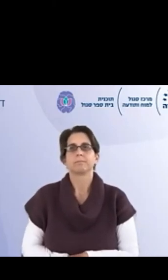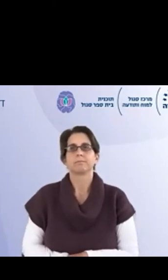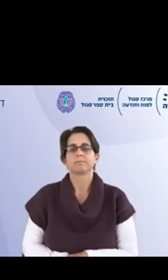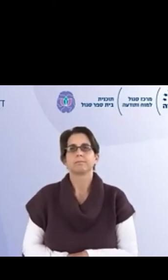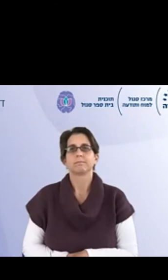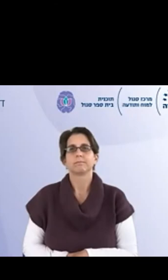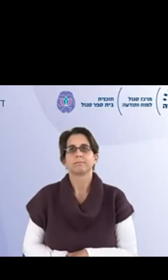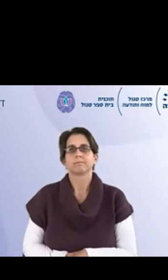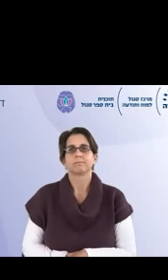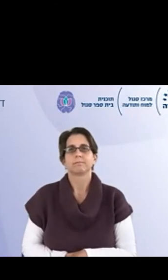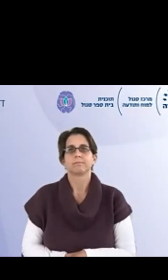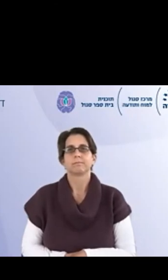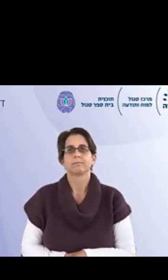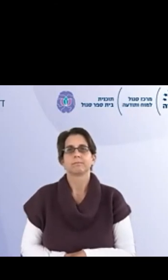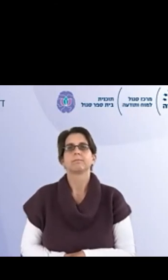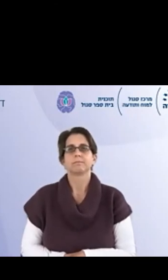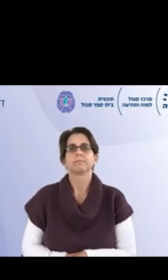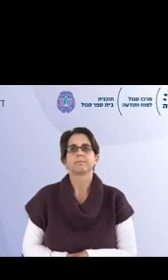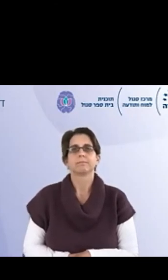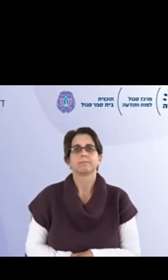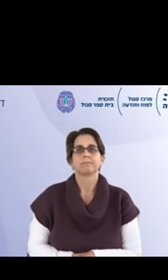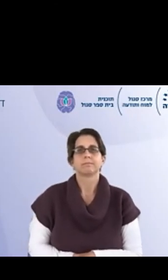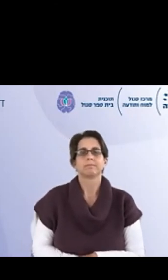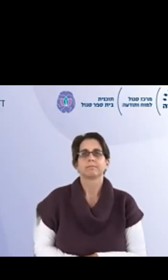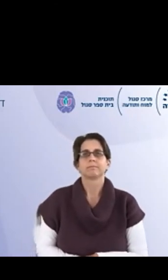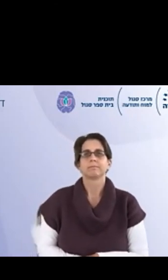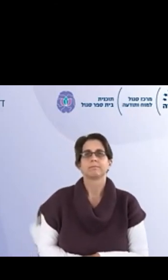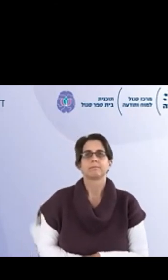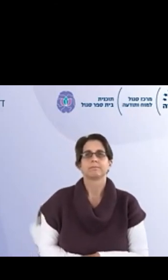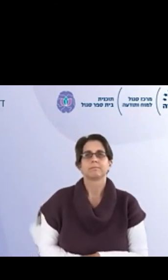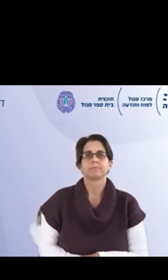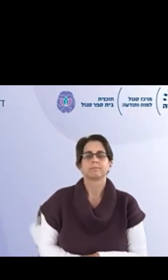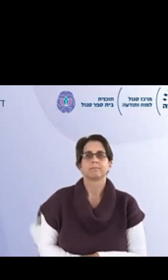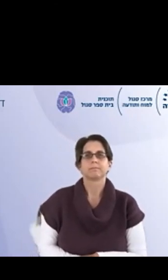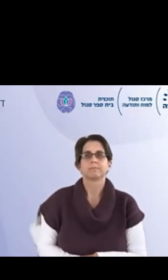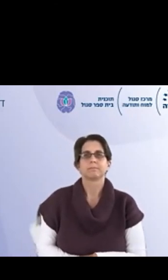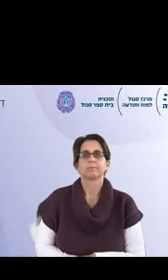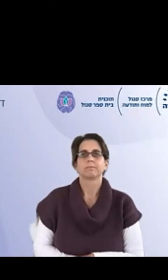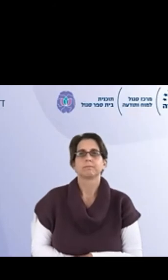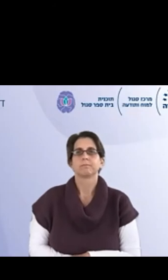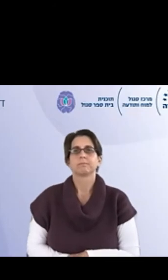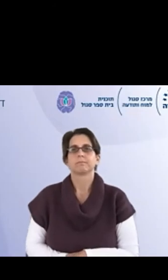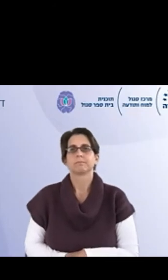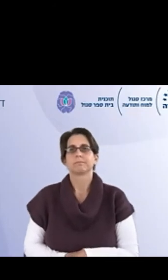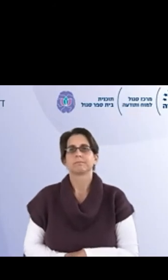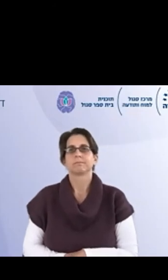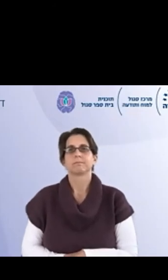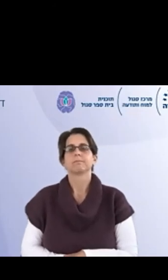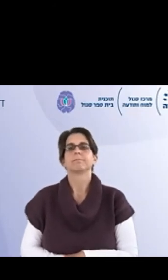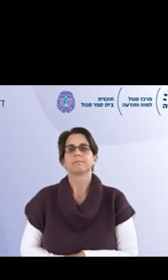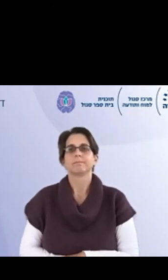ואני אגיד רגע מהרגע שיצאנו לדרך, מהרגע שיצאנו לדרך יש שני דברים, אחד, יש את התומך של בית ספר סגול,